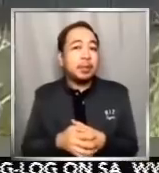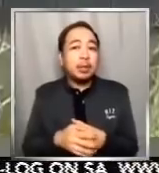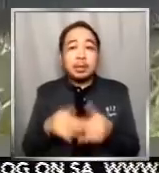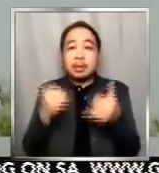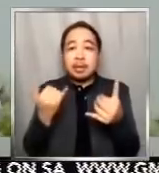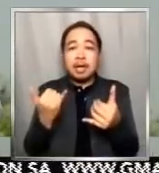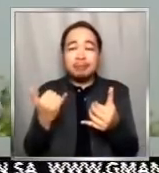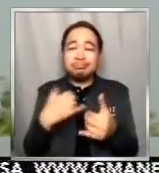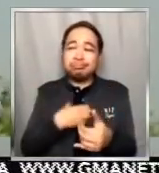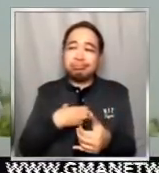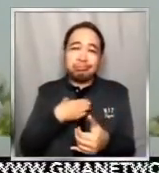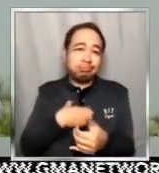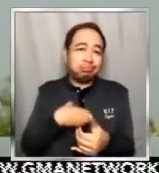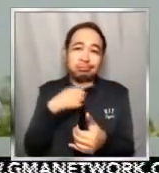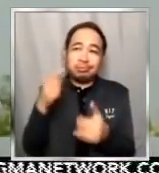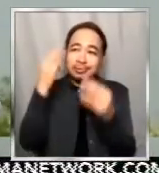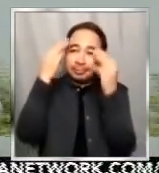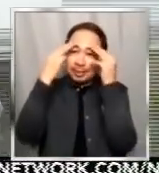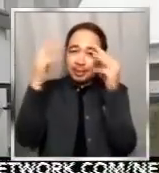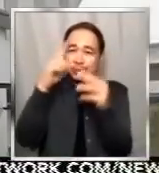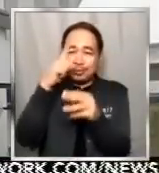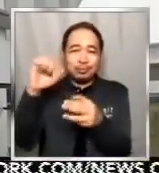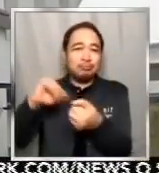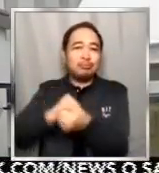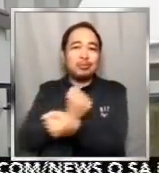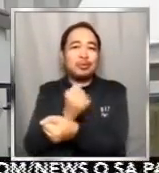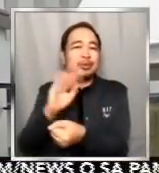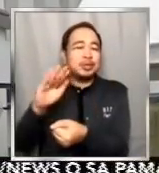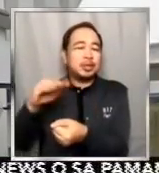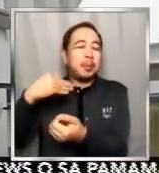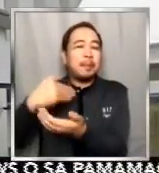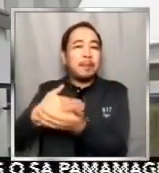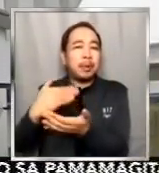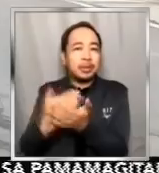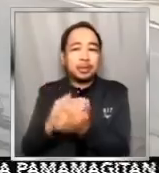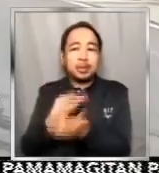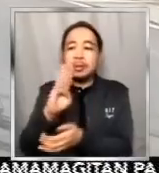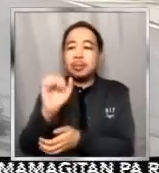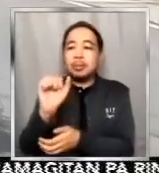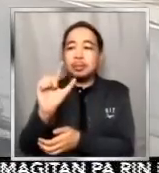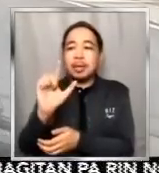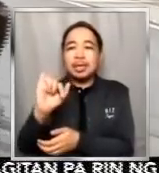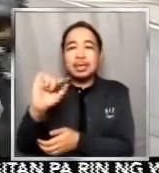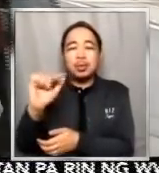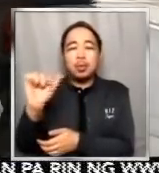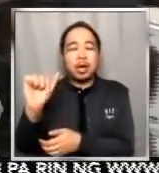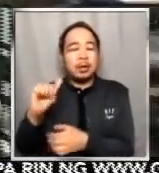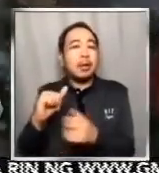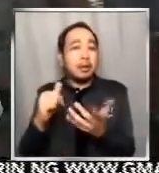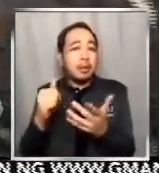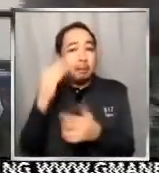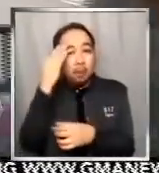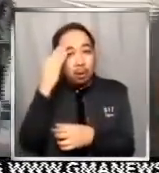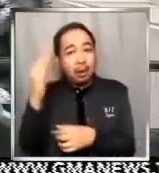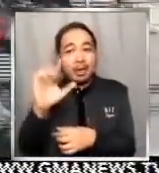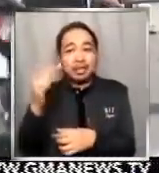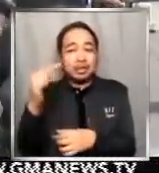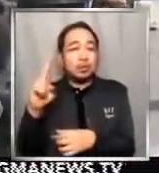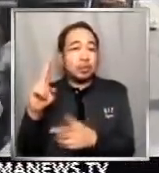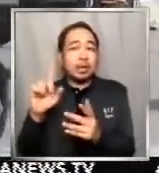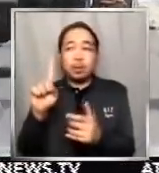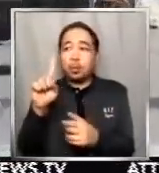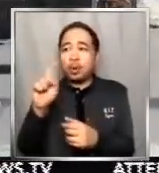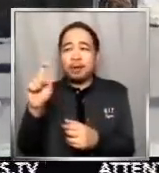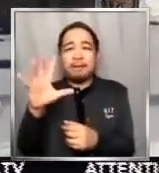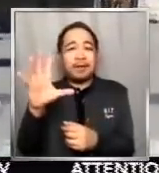mayor dahil sa idna ang pondo nila. Ang baliwag Bulacan LGU, bahagi ng nagastos na 150 million pesos sa